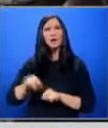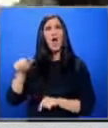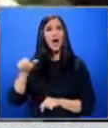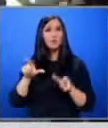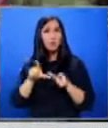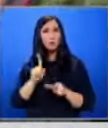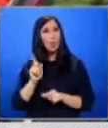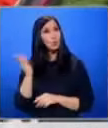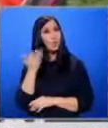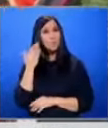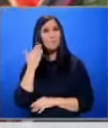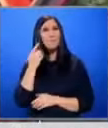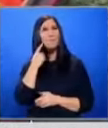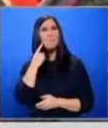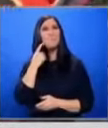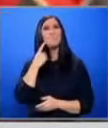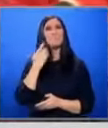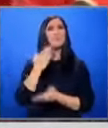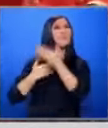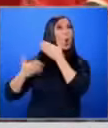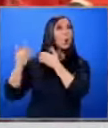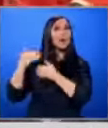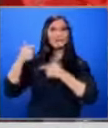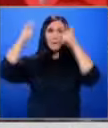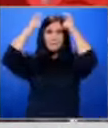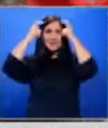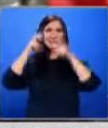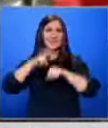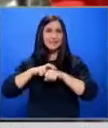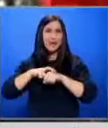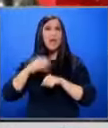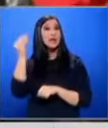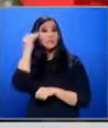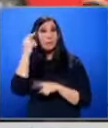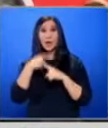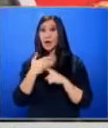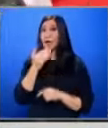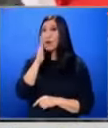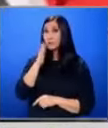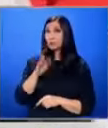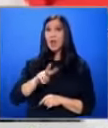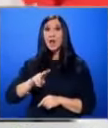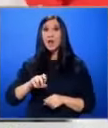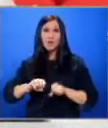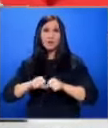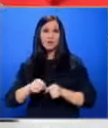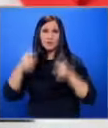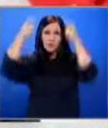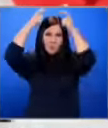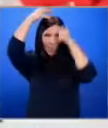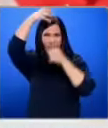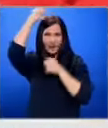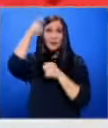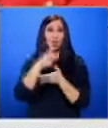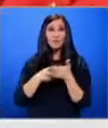Мортен, който пък е биографът на принцеса Даяна, мемуарите на Хари няма да унищожат или да навредят на монархията. Той твърди,